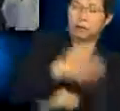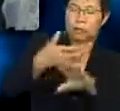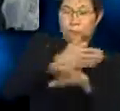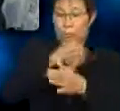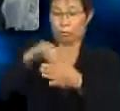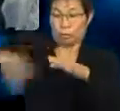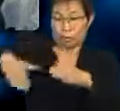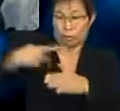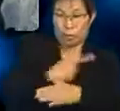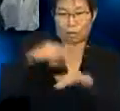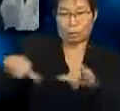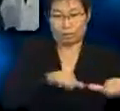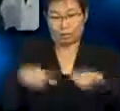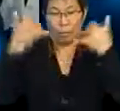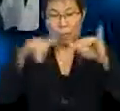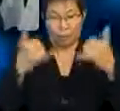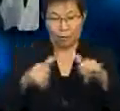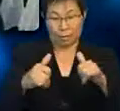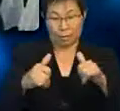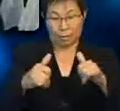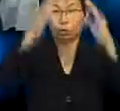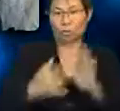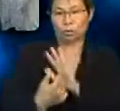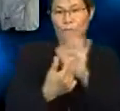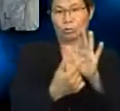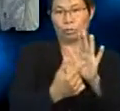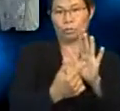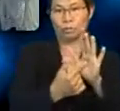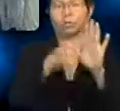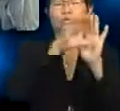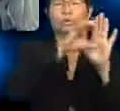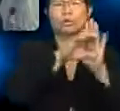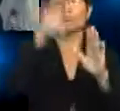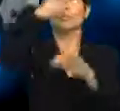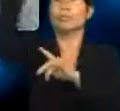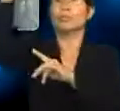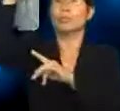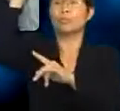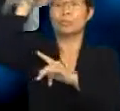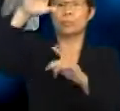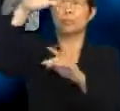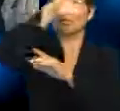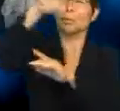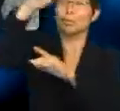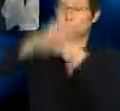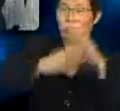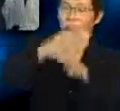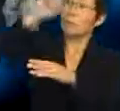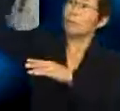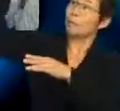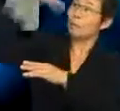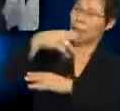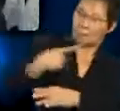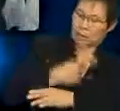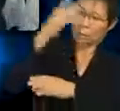kita mengelilingi aktiviti main peranan, Cikgu akan tunjukkan model-model bulan, bumi dan matahari yang akan kita